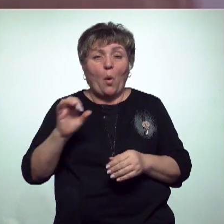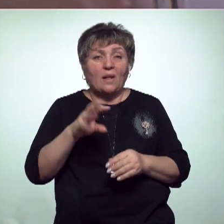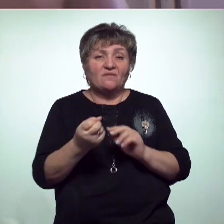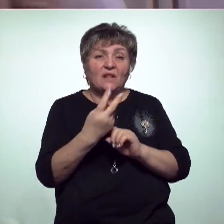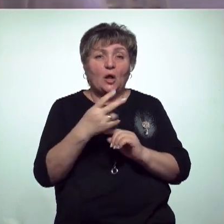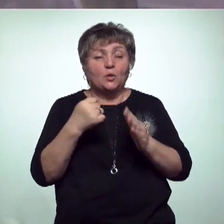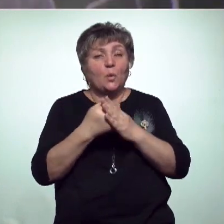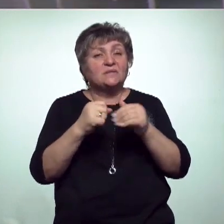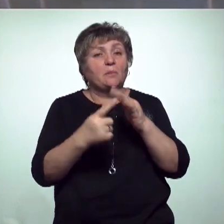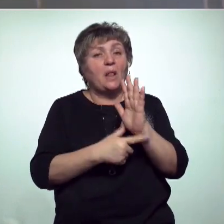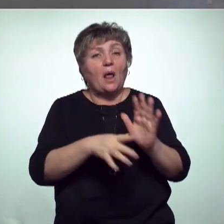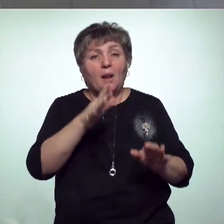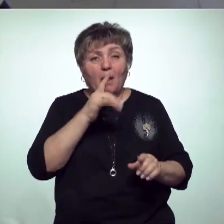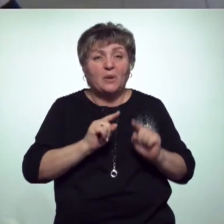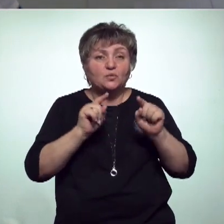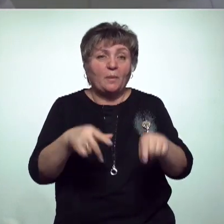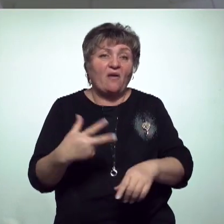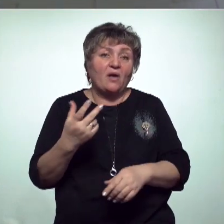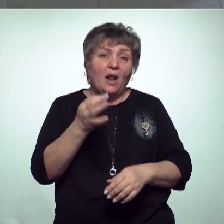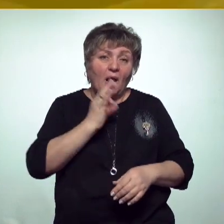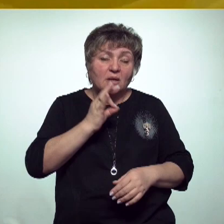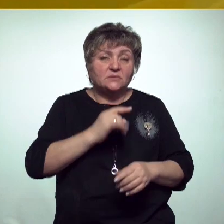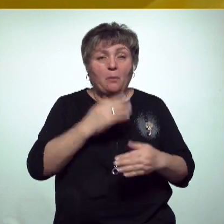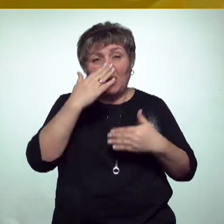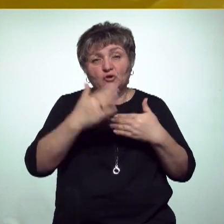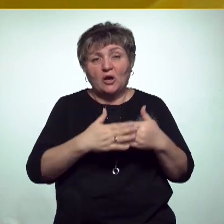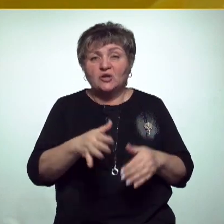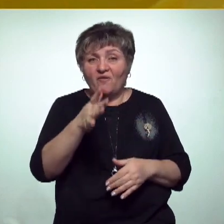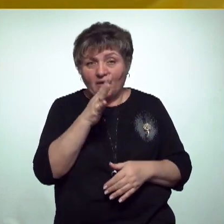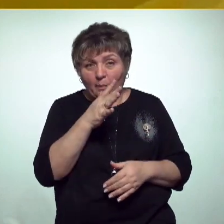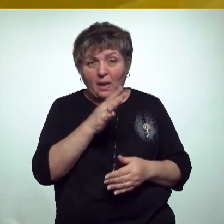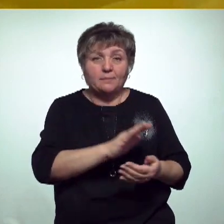17 лет. Поступление препарата в республику ожидается в ближайшее время.